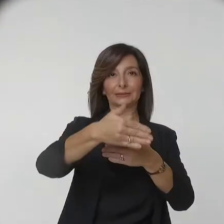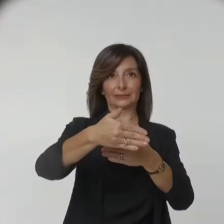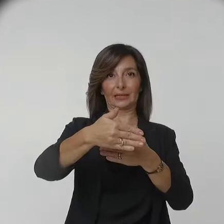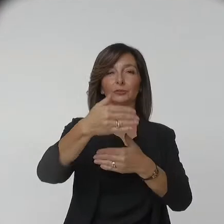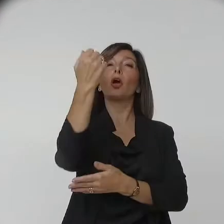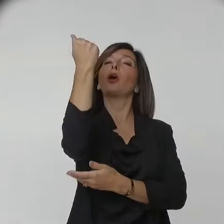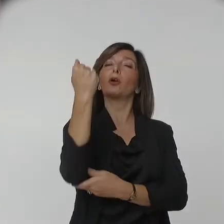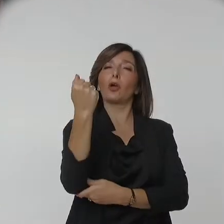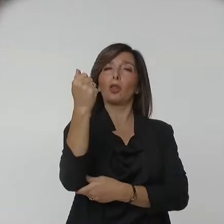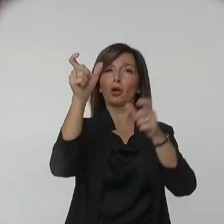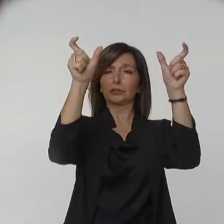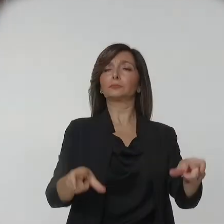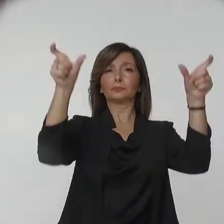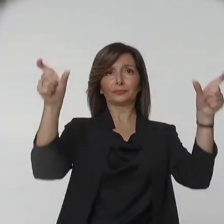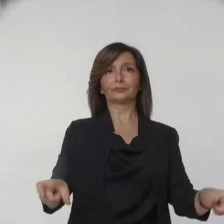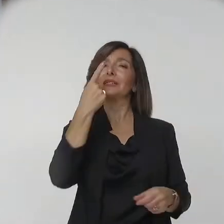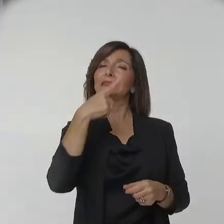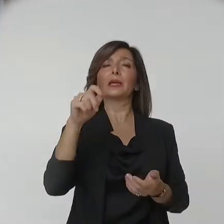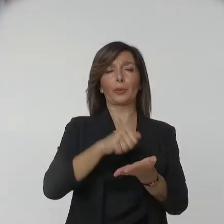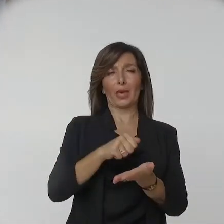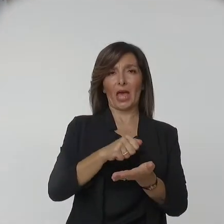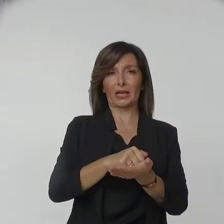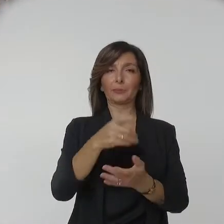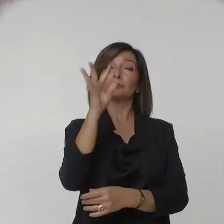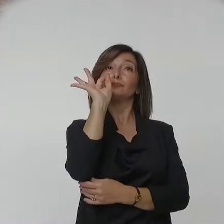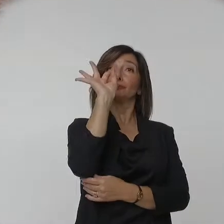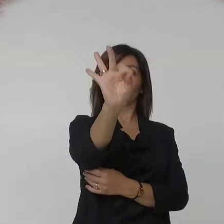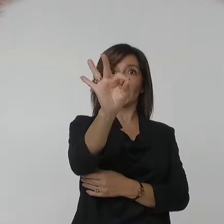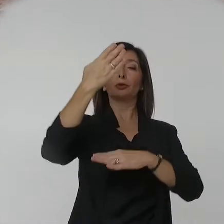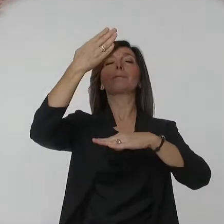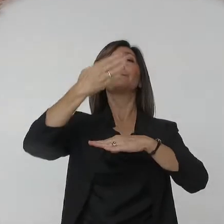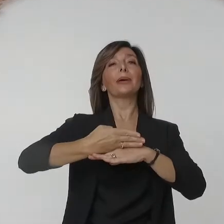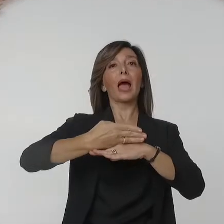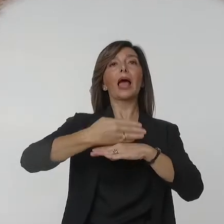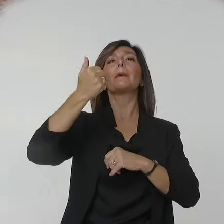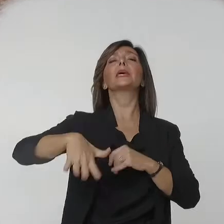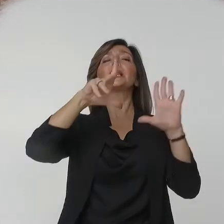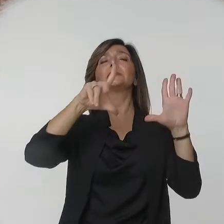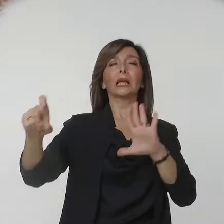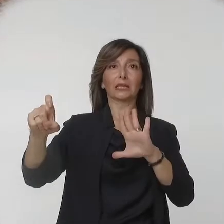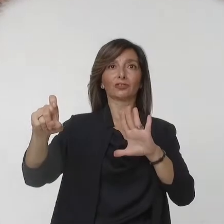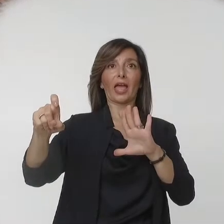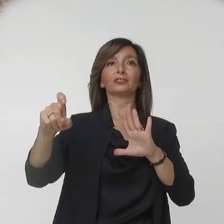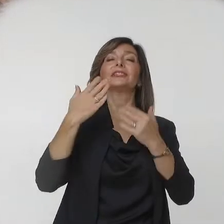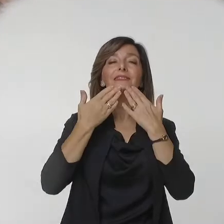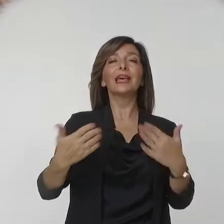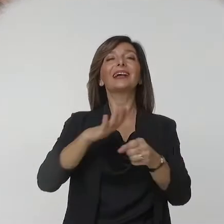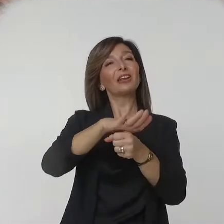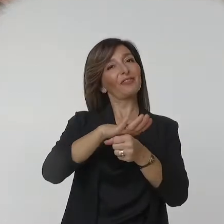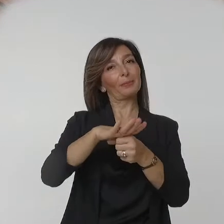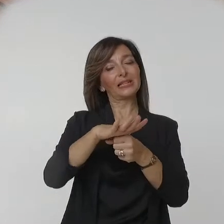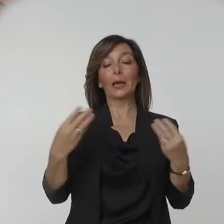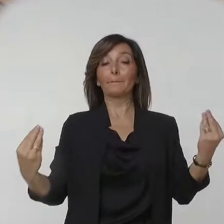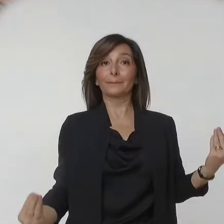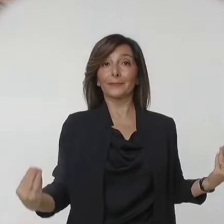L'altare maggiore presenta una mostra a colonne binate marmorizzate con all'interno una